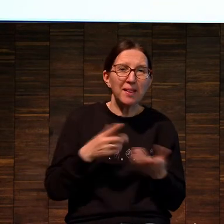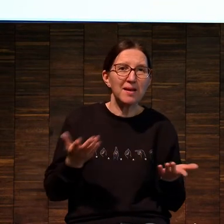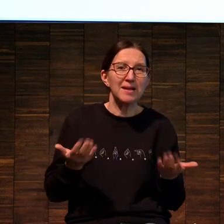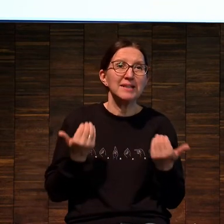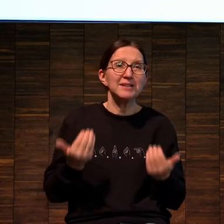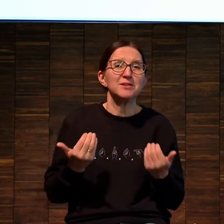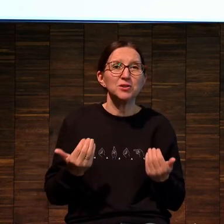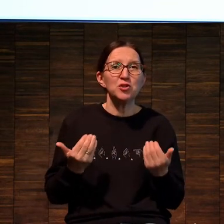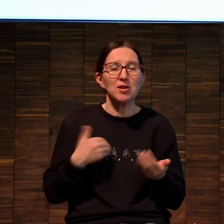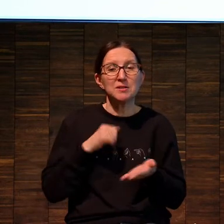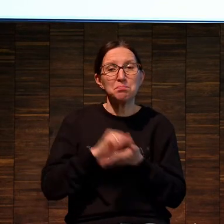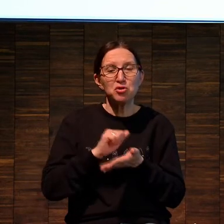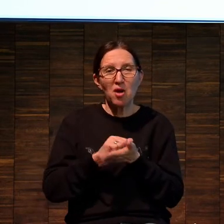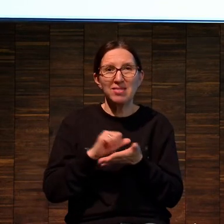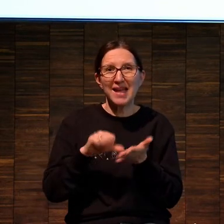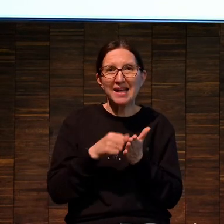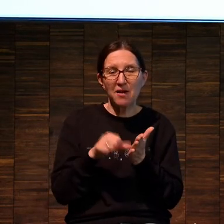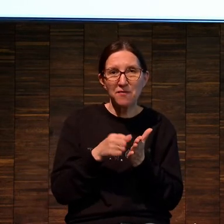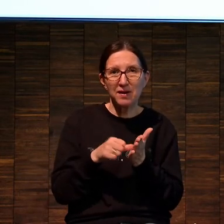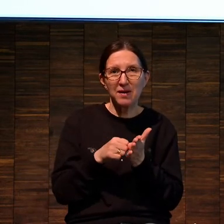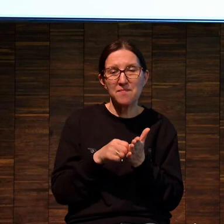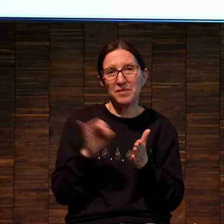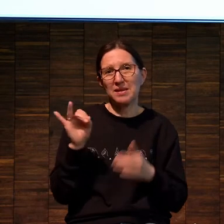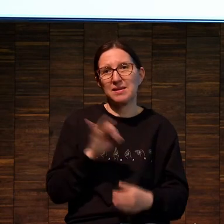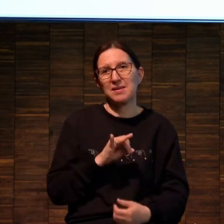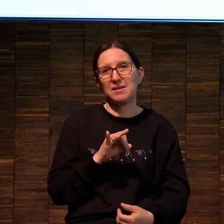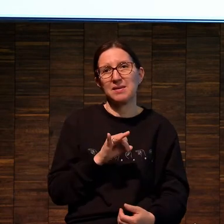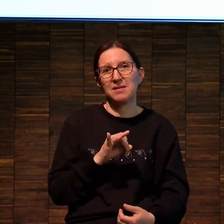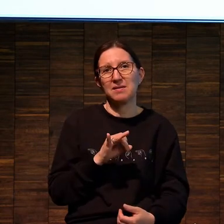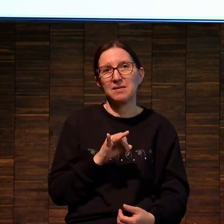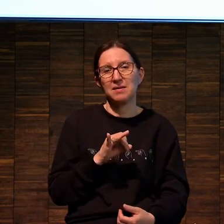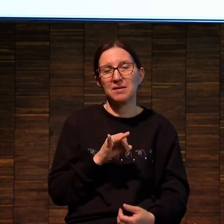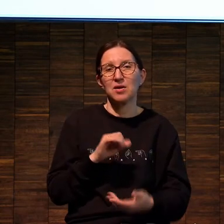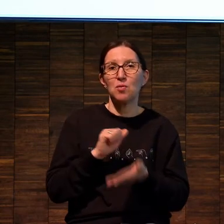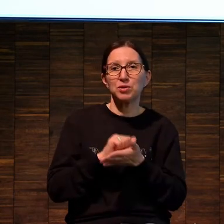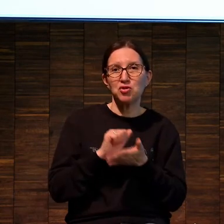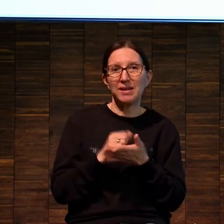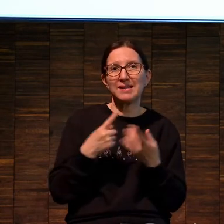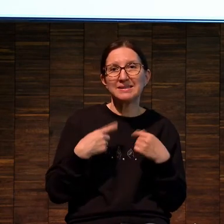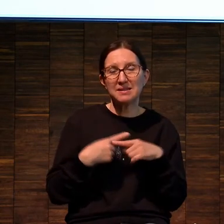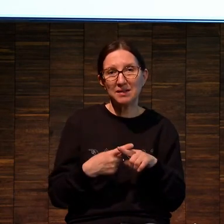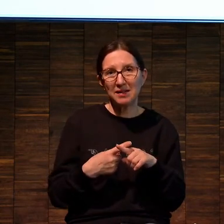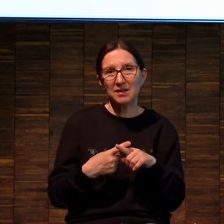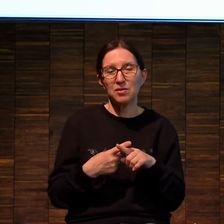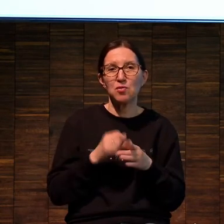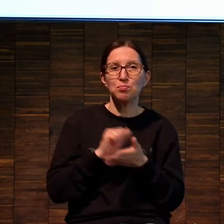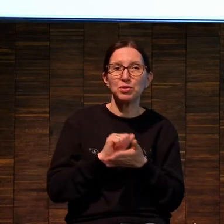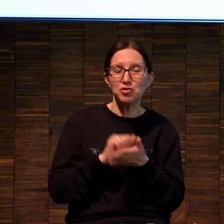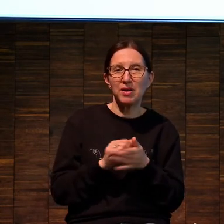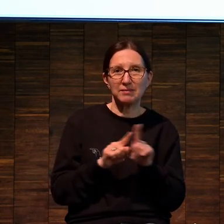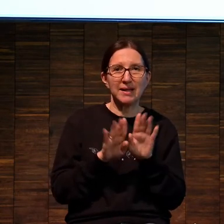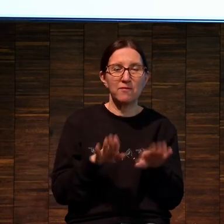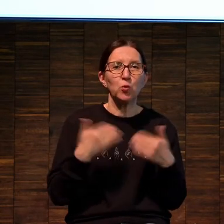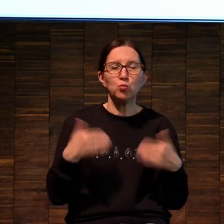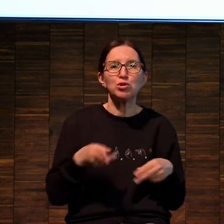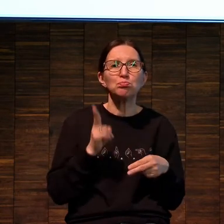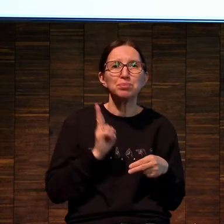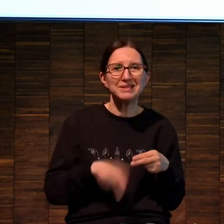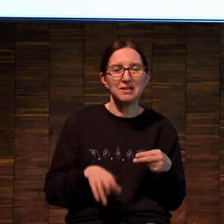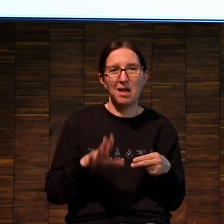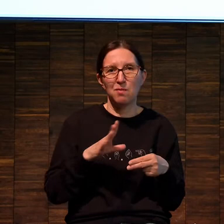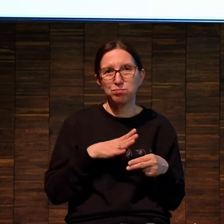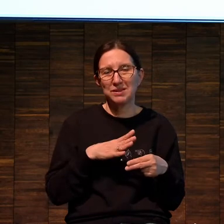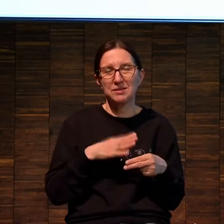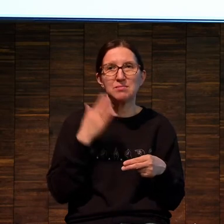сейчас печатная графика и печатные техники, печать как таковая, она перестала быть